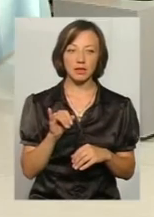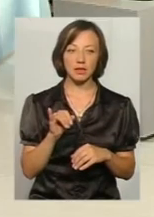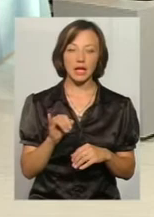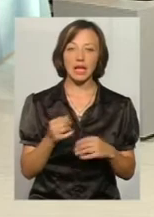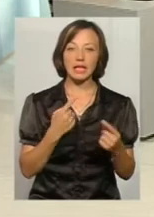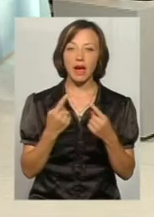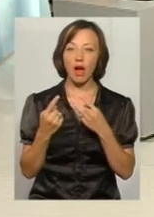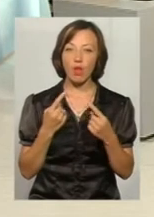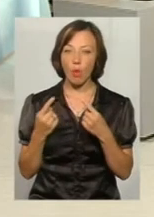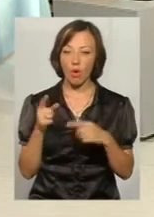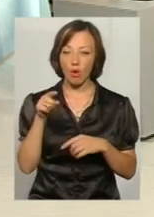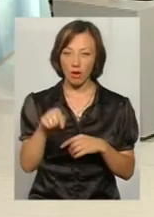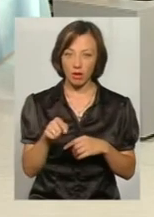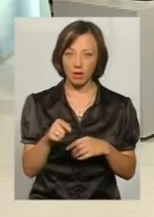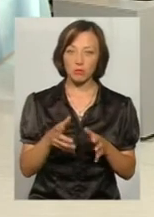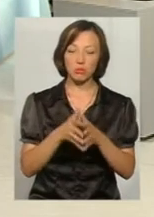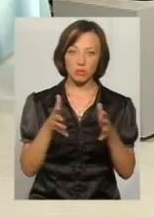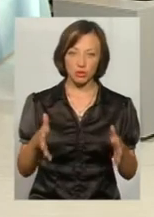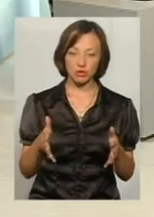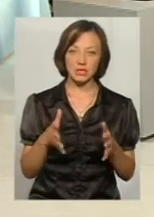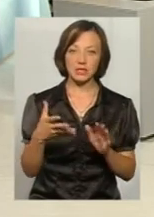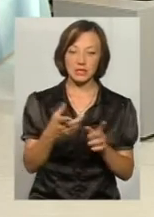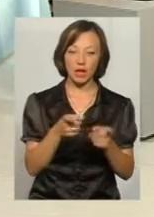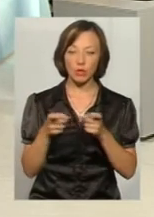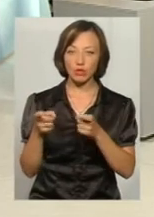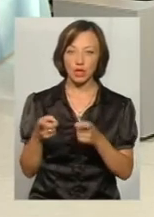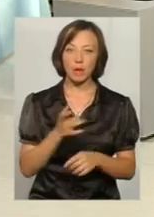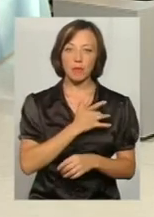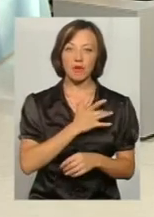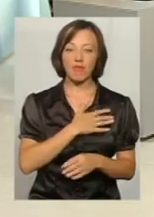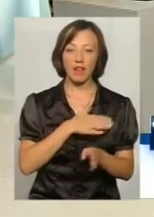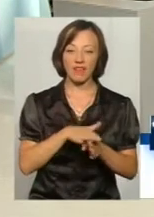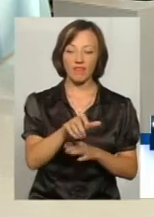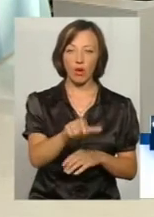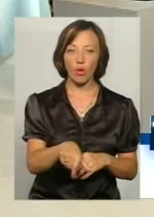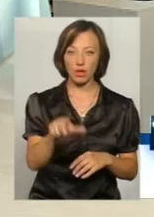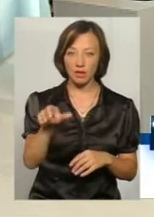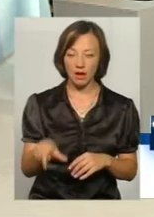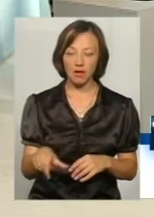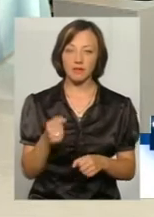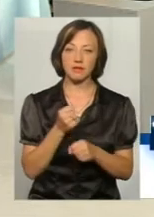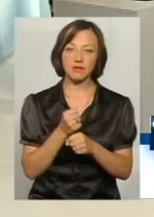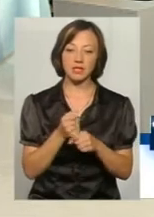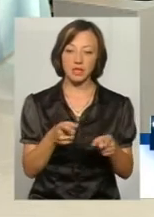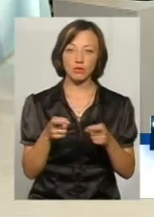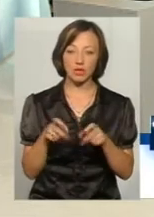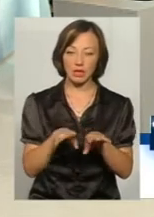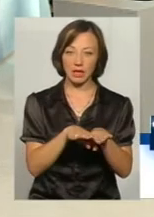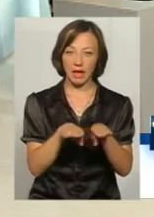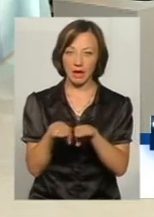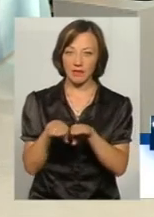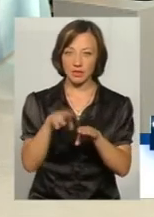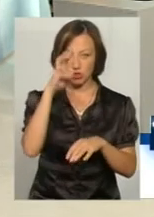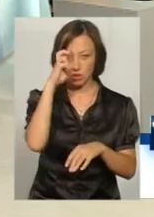ширший. Правильно? Так залучили? Так, залучили приватних виконавців, залучили наряду з державними